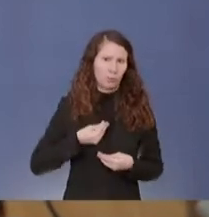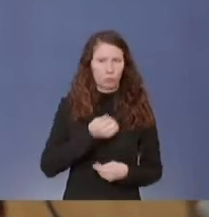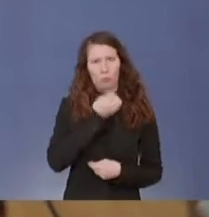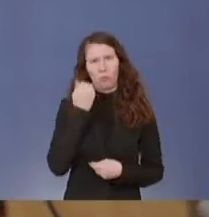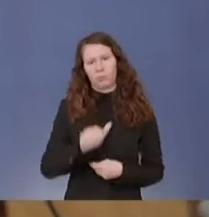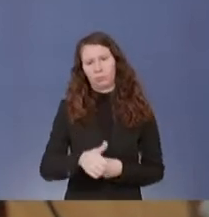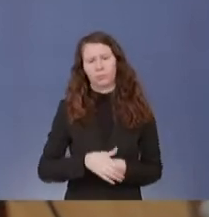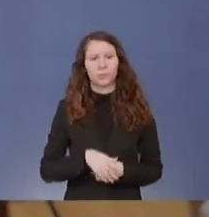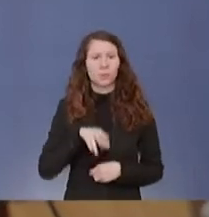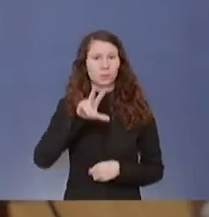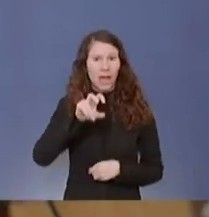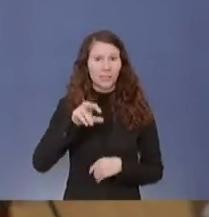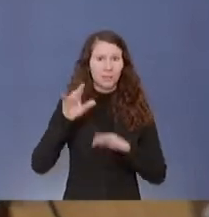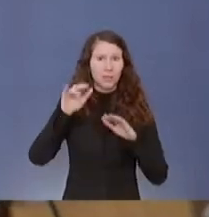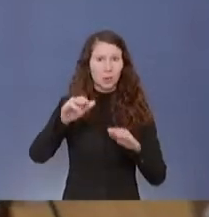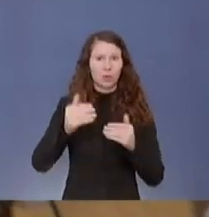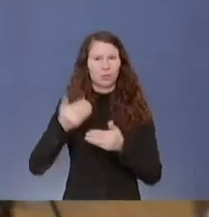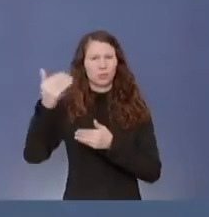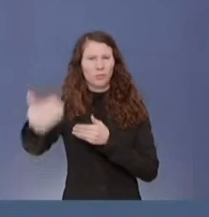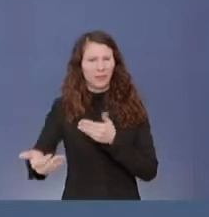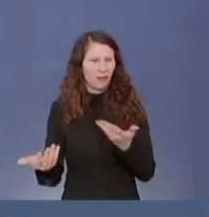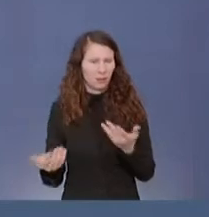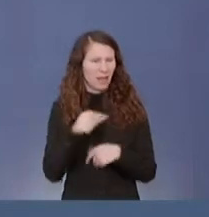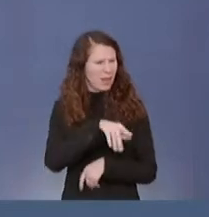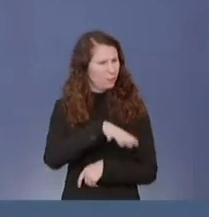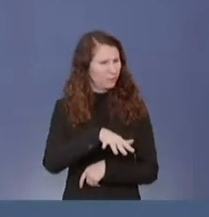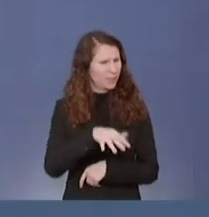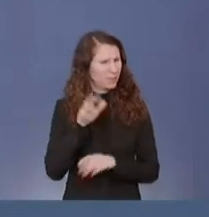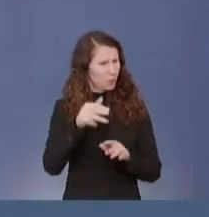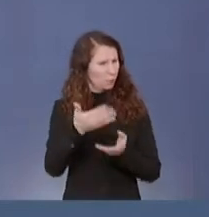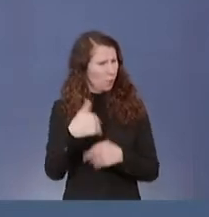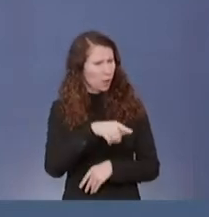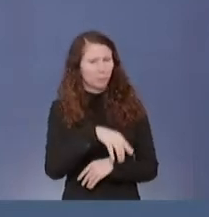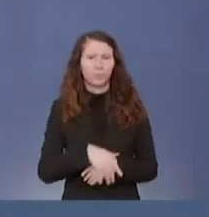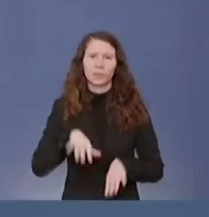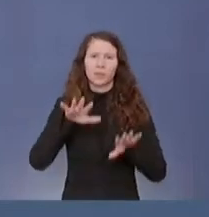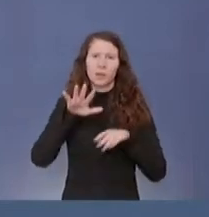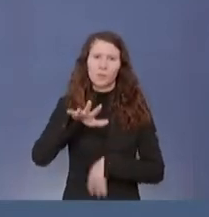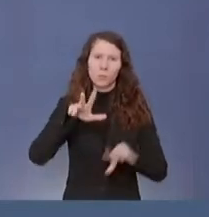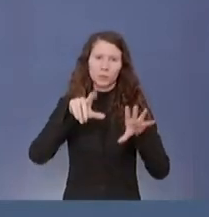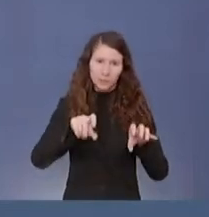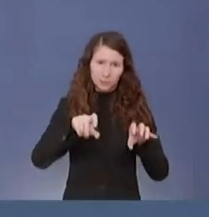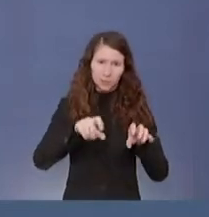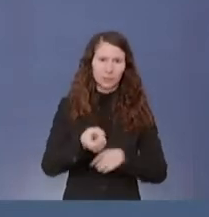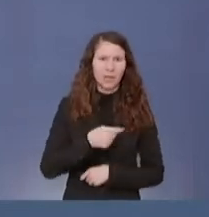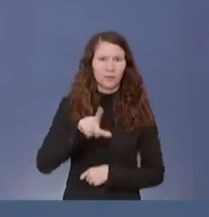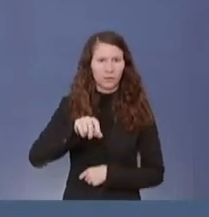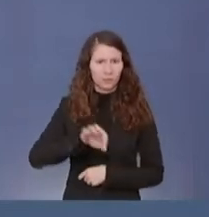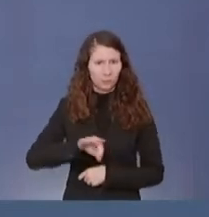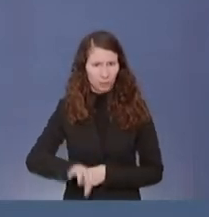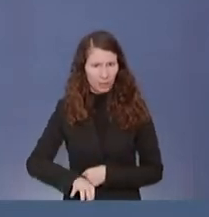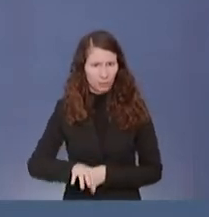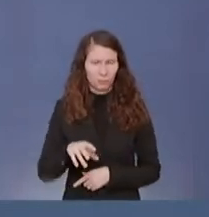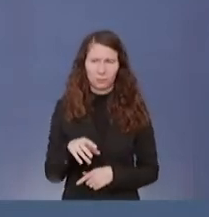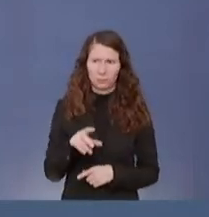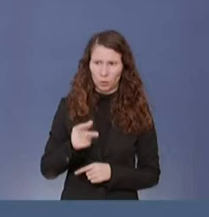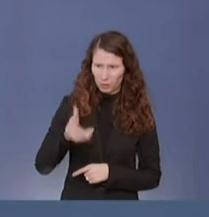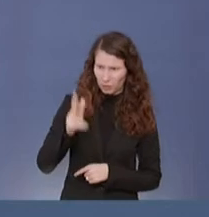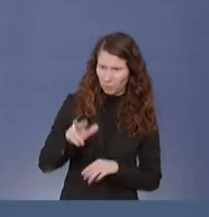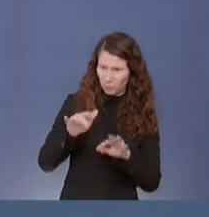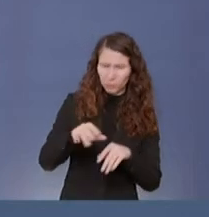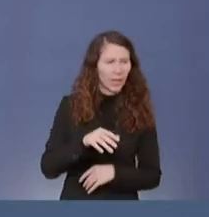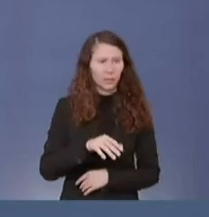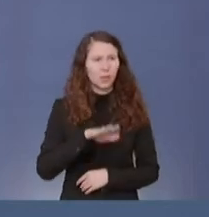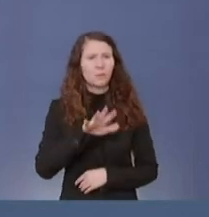Millionen würden aber nach hinten fallen. Wie kommen Sie auf 15 Millionen? 75, 20 Prozent. 300 Millionen? Nein, 75